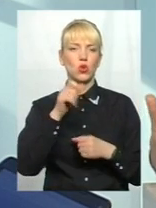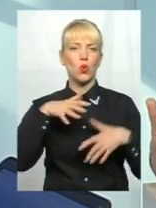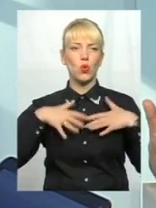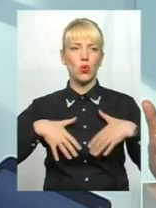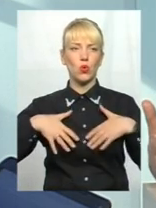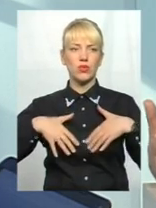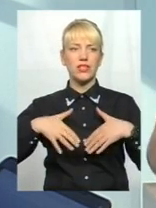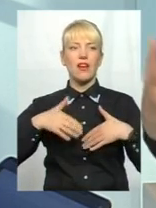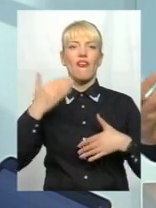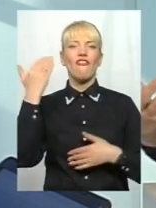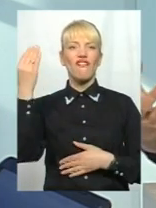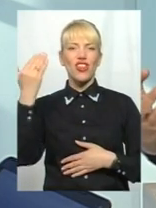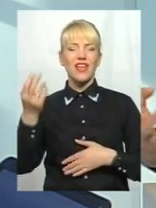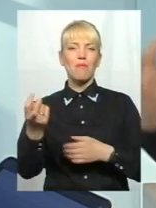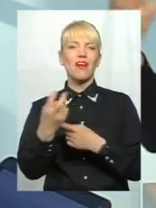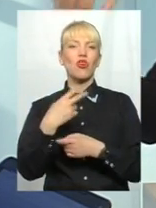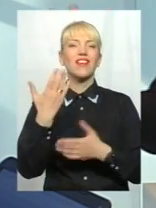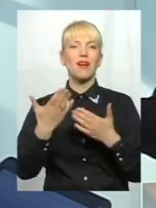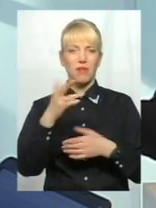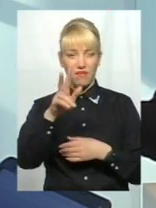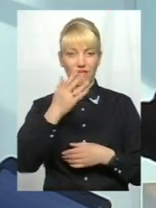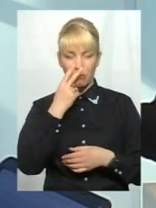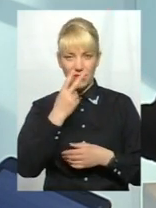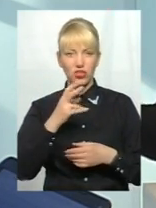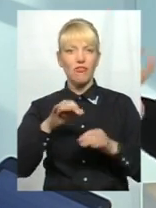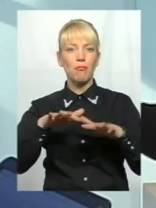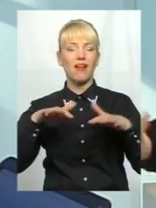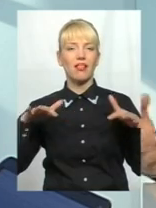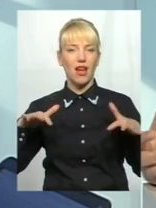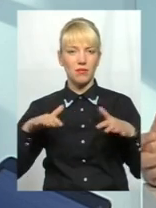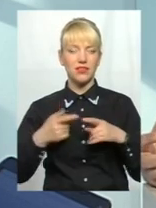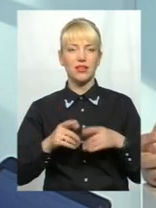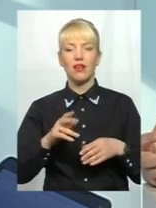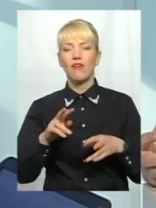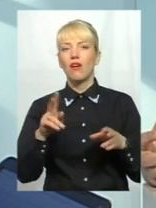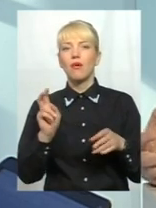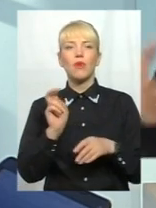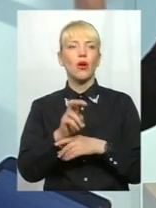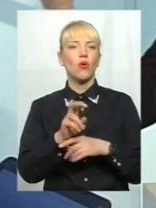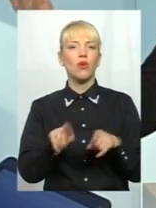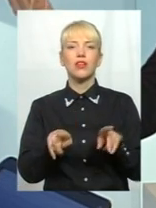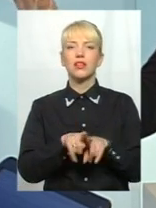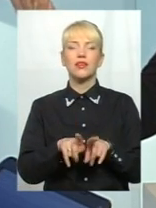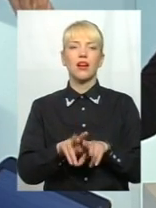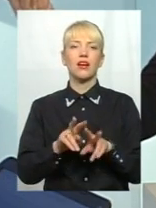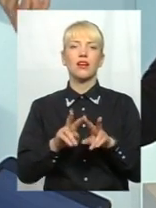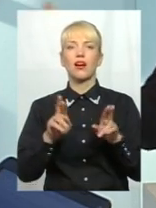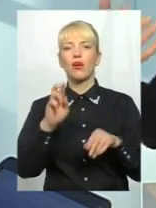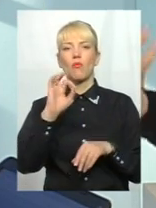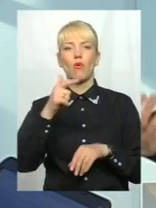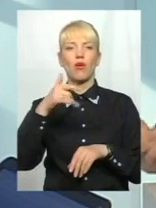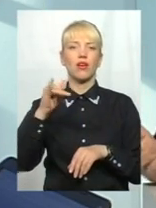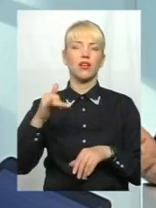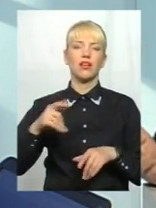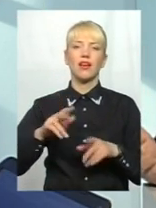щоб ви розуміли, аби ви в парламенті були, що це, я не знаю, навіть не президенти Сполучених Штатів, це якби якісь богині заходили,